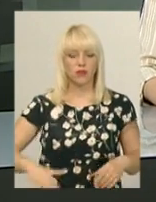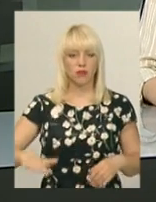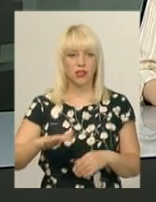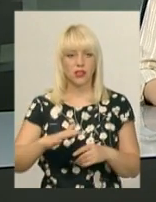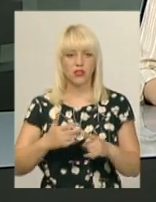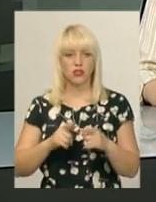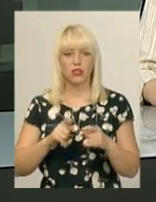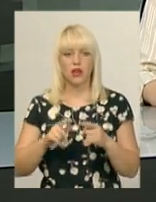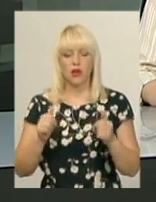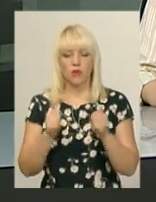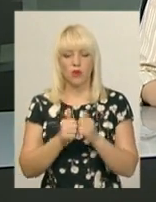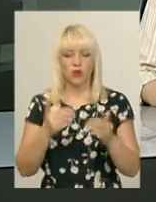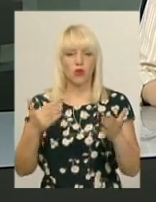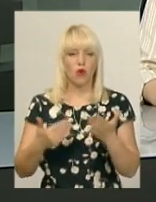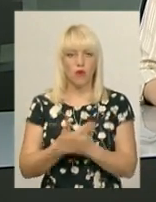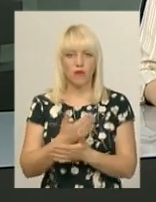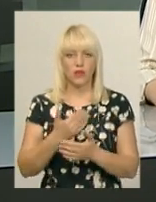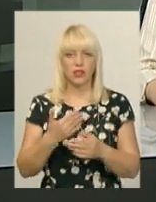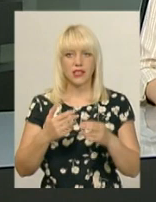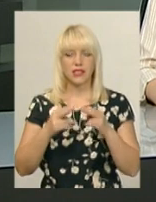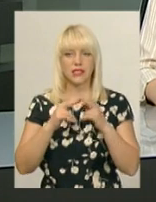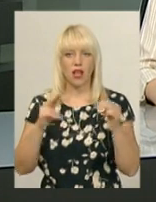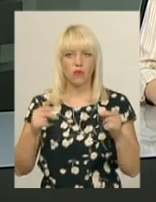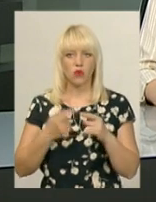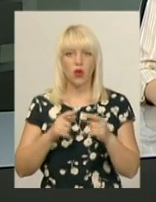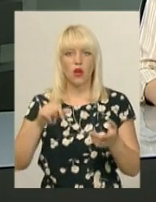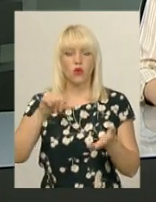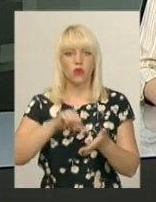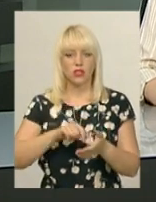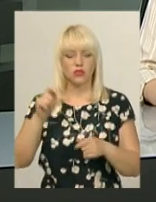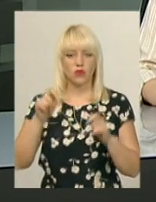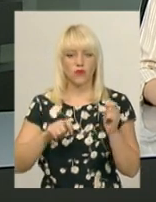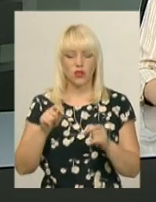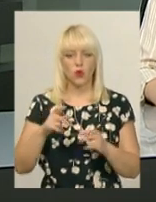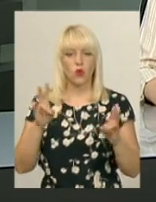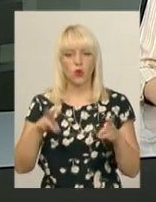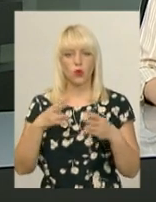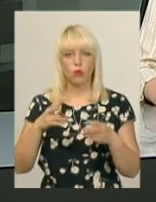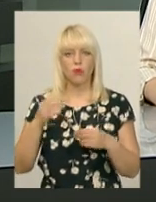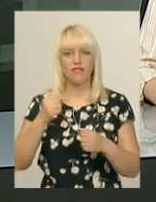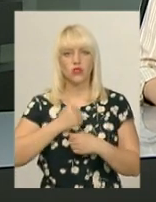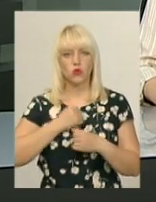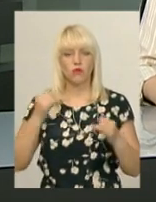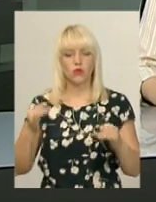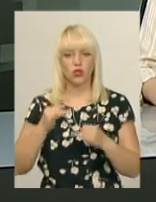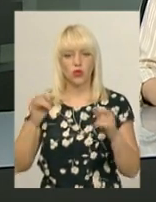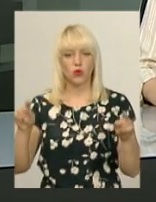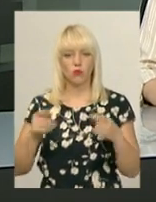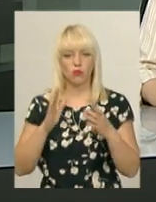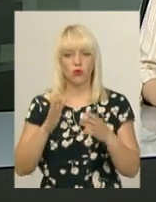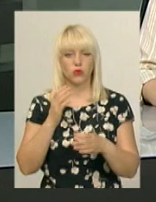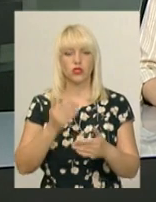розташованого поруч нового замку. Учасники фестивалю, а це клуби військово-історичної реконструкції, житимуть у